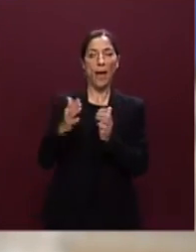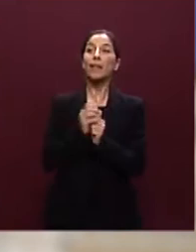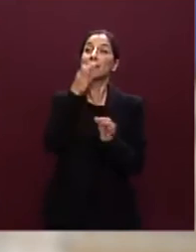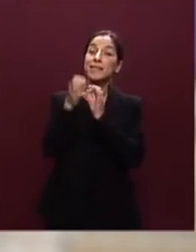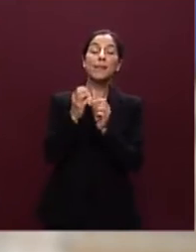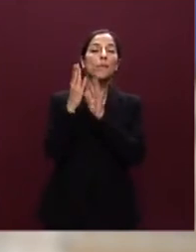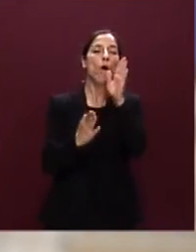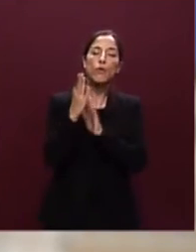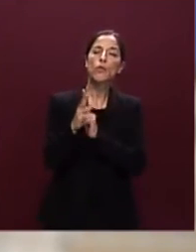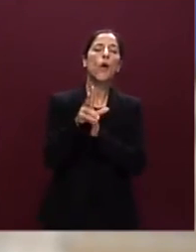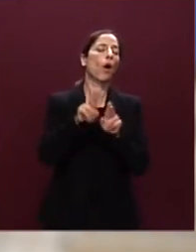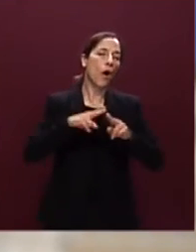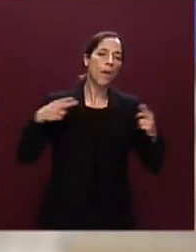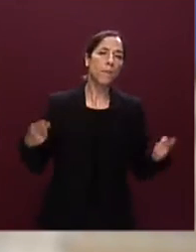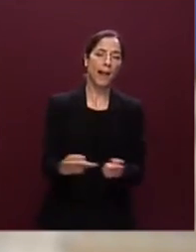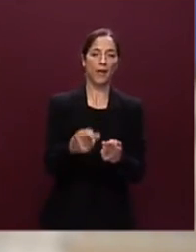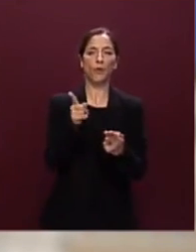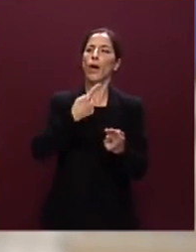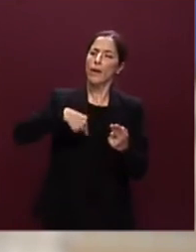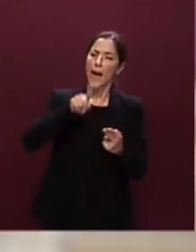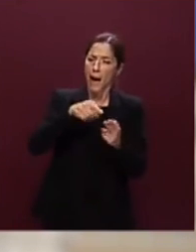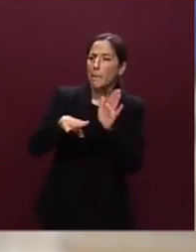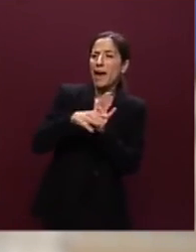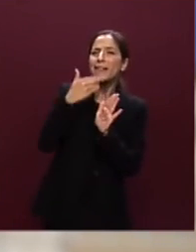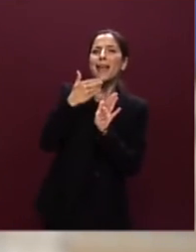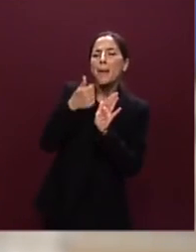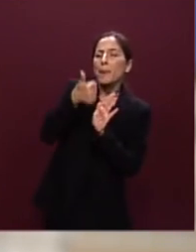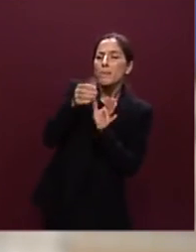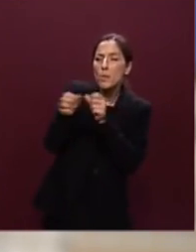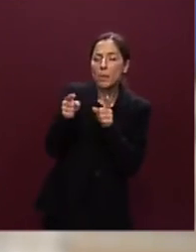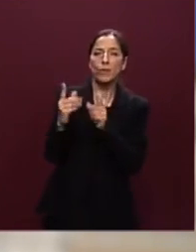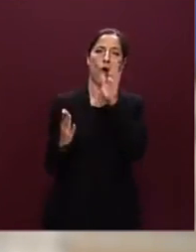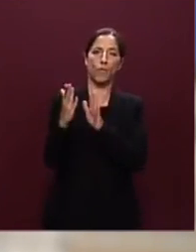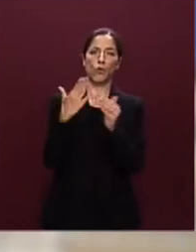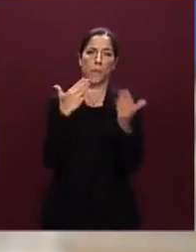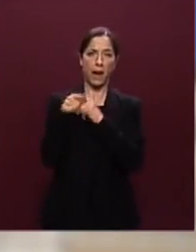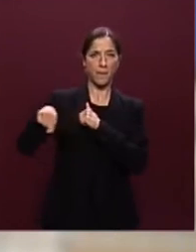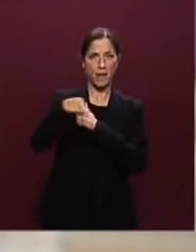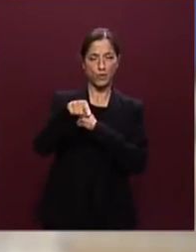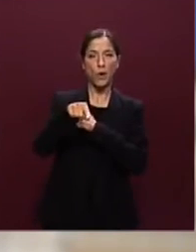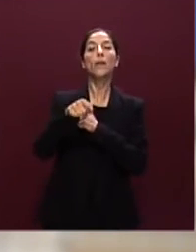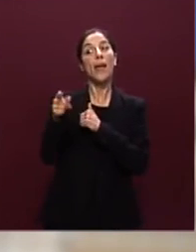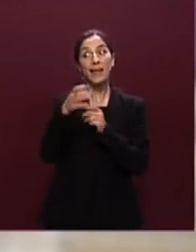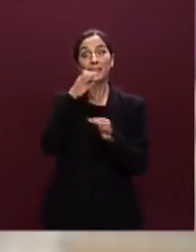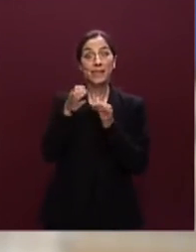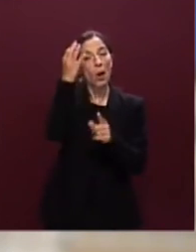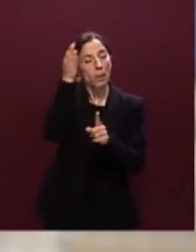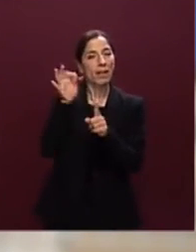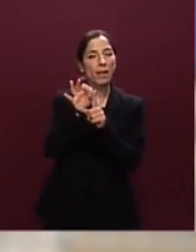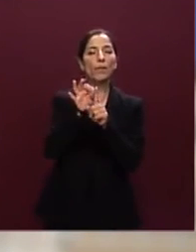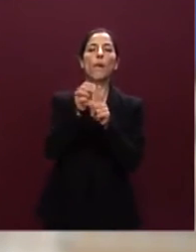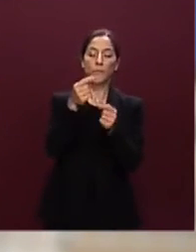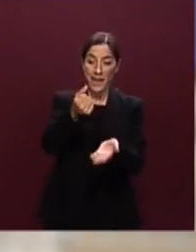porteremo avanti con l'obiettivo di spendere tutte le risorse ma di spendere tutte le risorse bene in modo